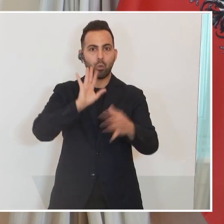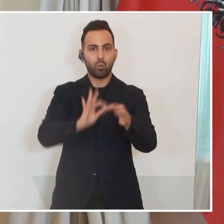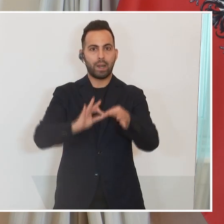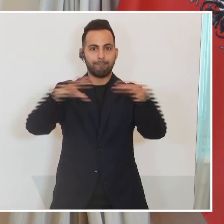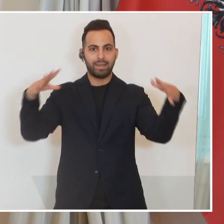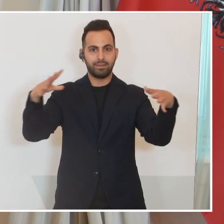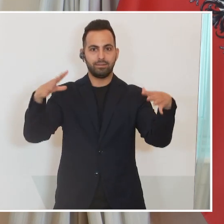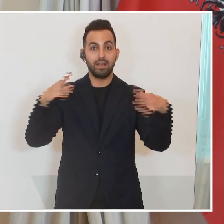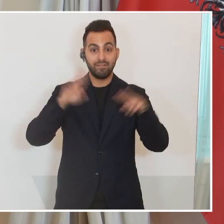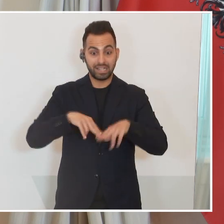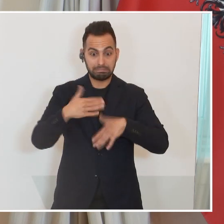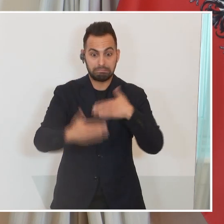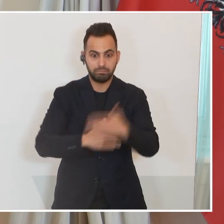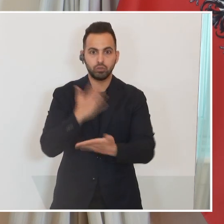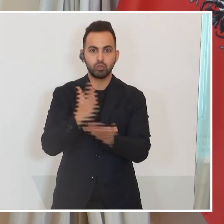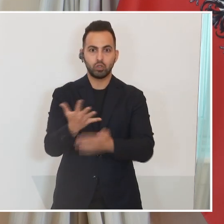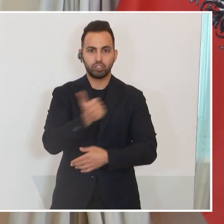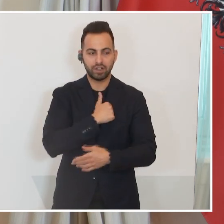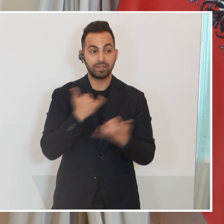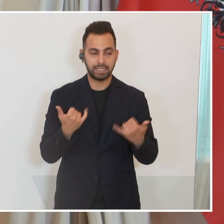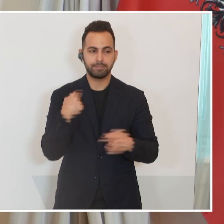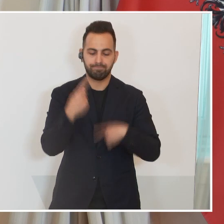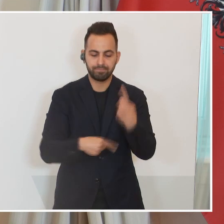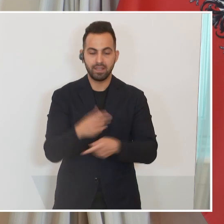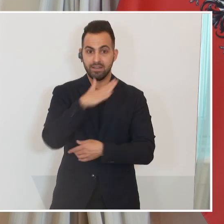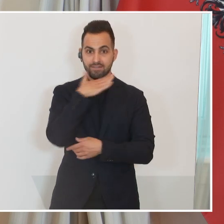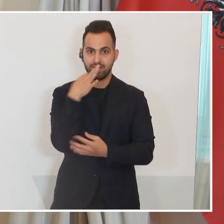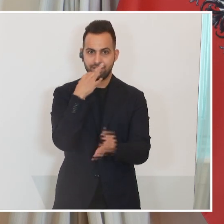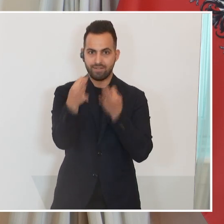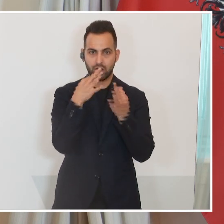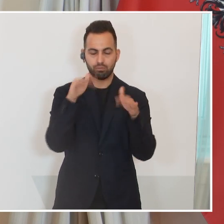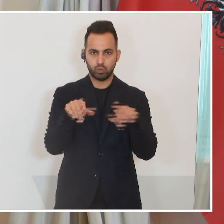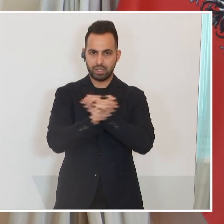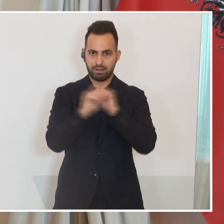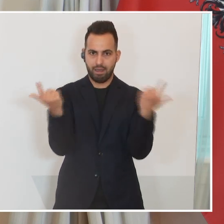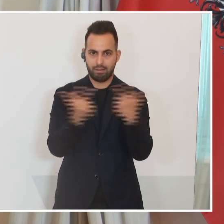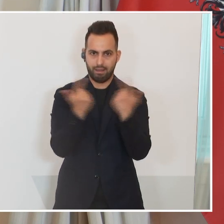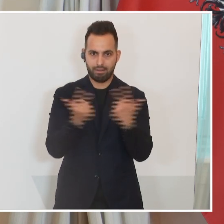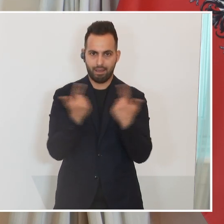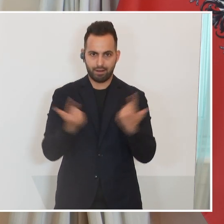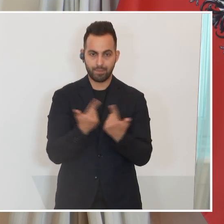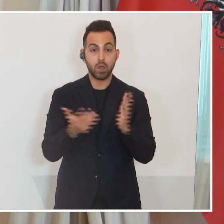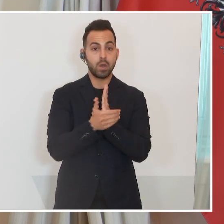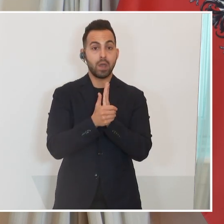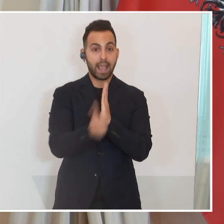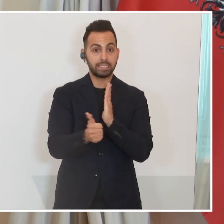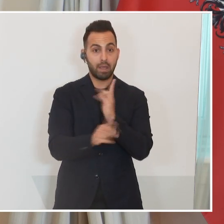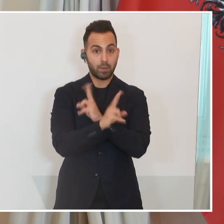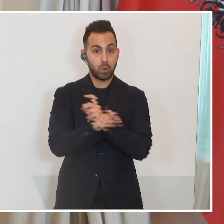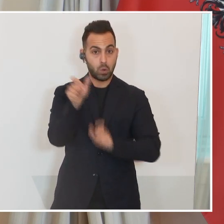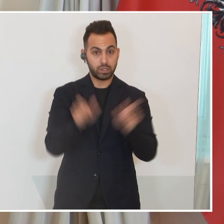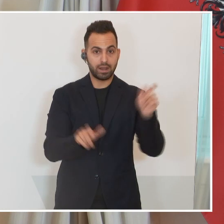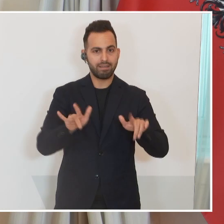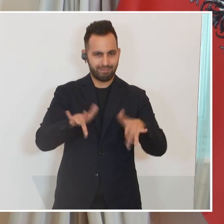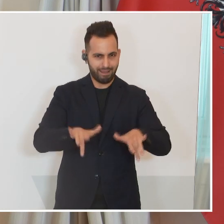es denn tatsächlich soweit brächte. Aber das sind jetzt eben viele Fragen, die geklärt werden müssen und Österreich leistet hier mit den Experten, Experten der Landwirtschaftskammern,